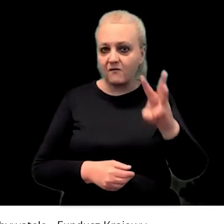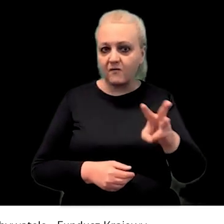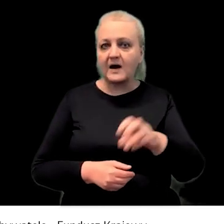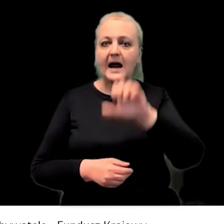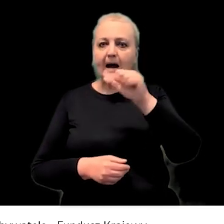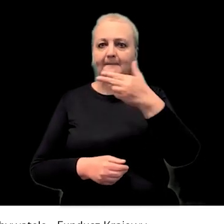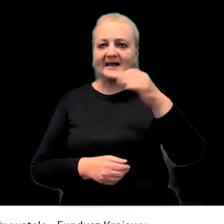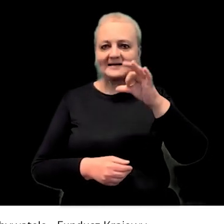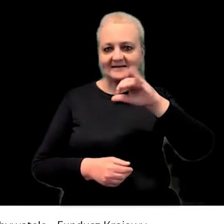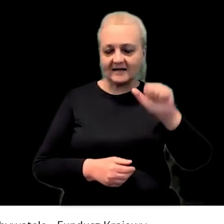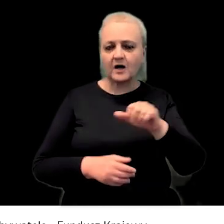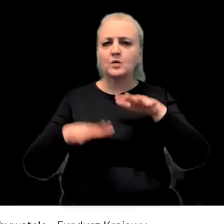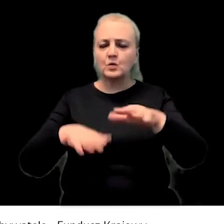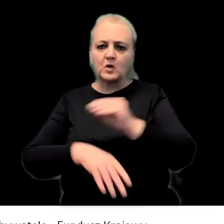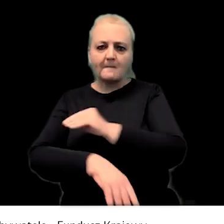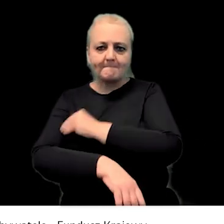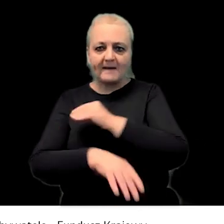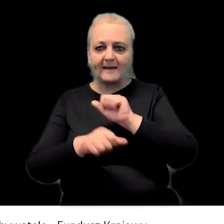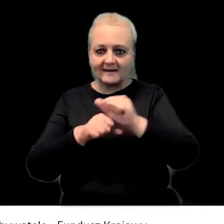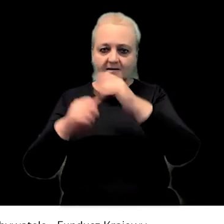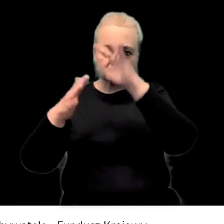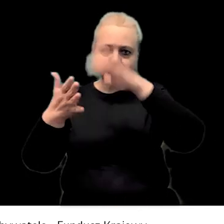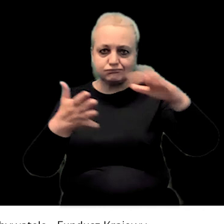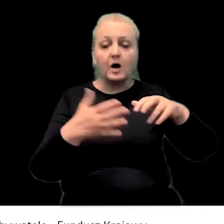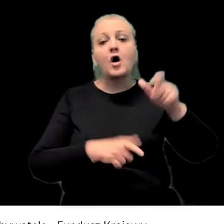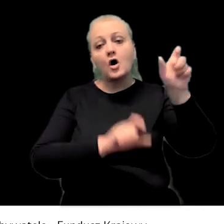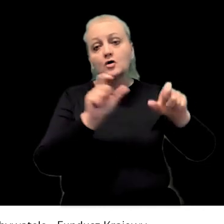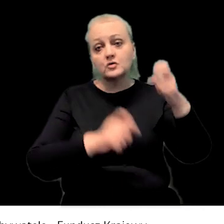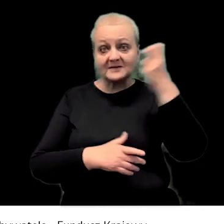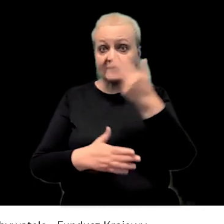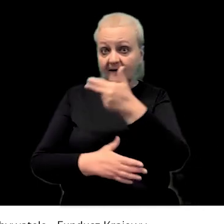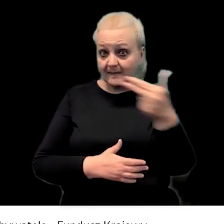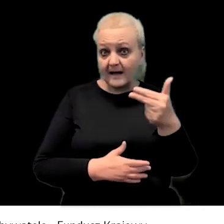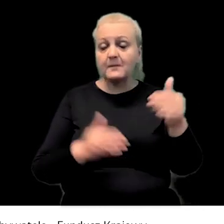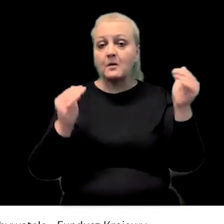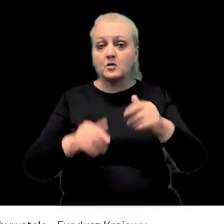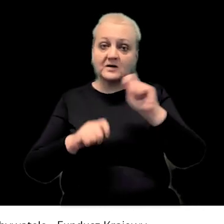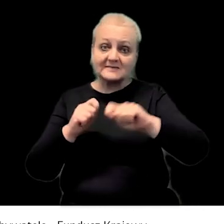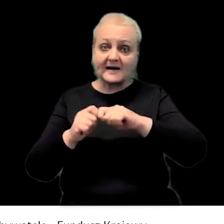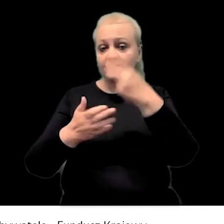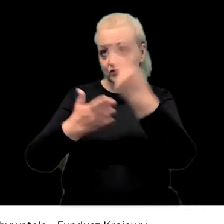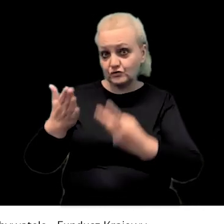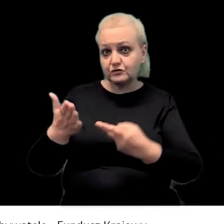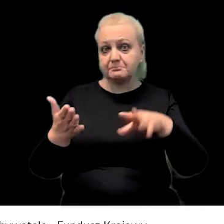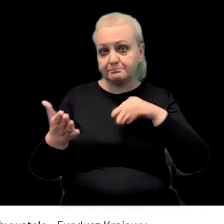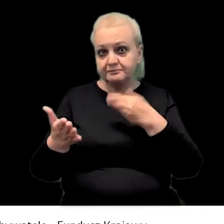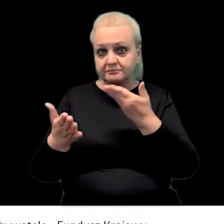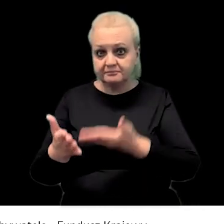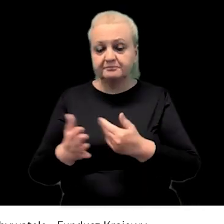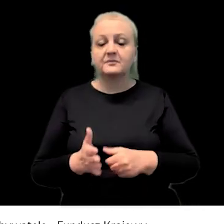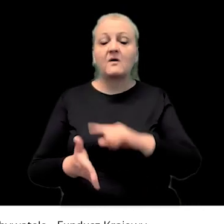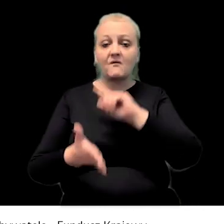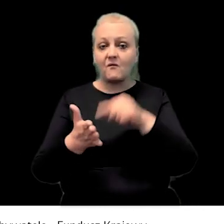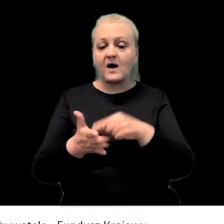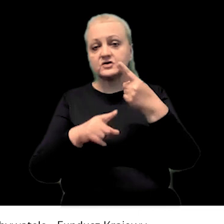na waszej stronie, na stronie Amnesty jest sporo materiałów, które osoby zainteresowane tematem mogą przejrzeć, mogą